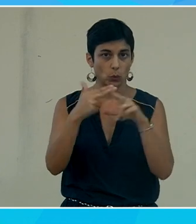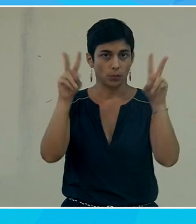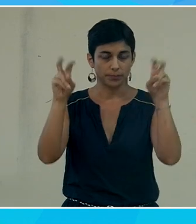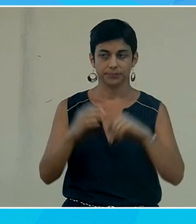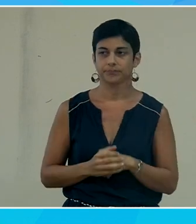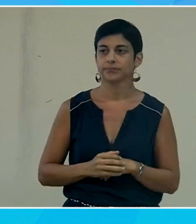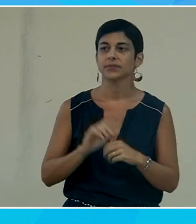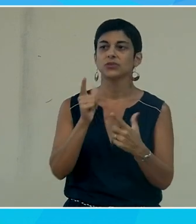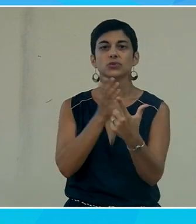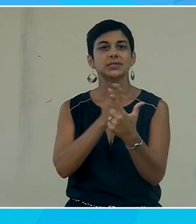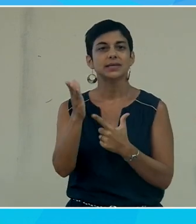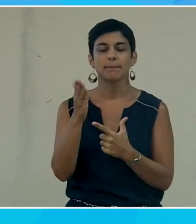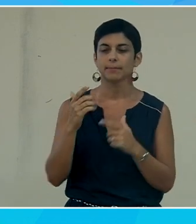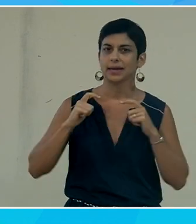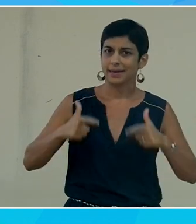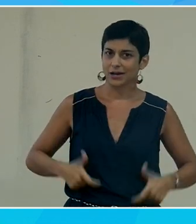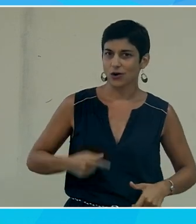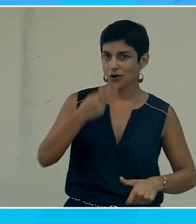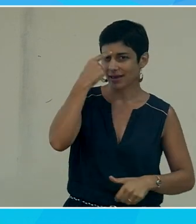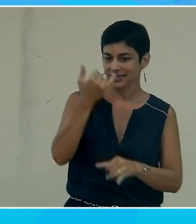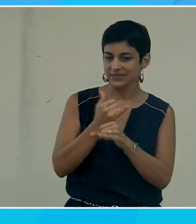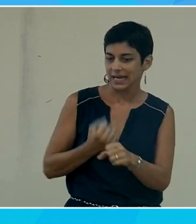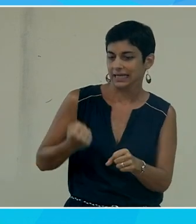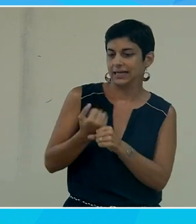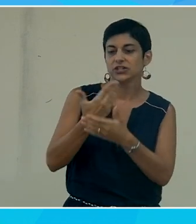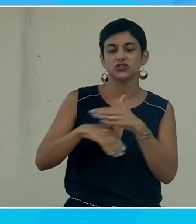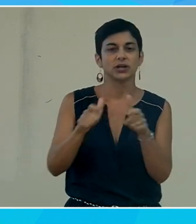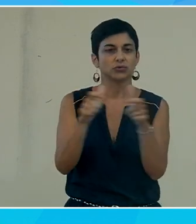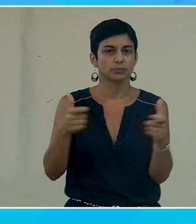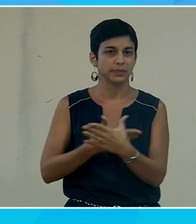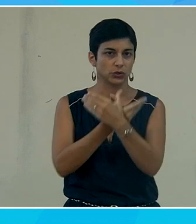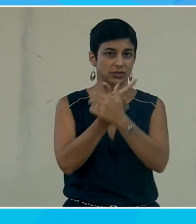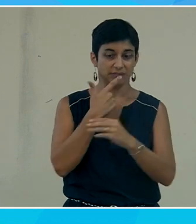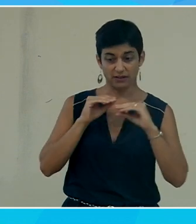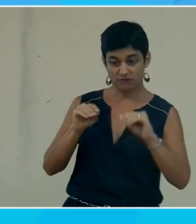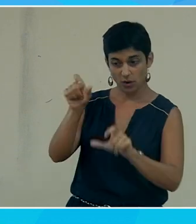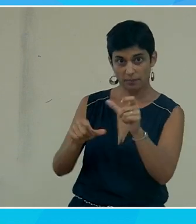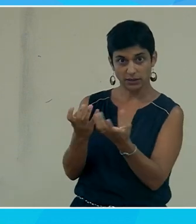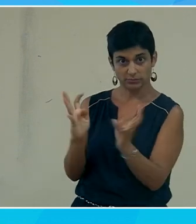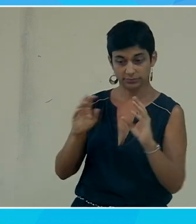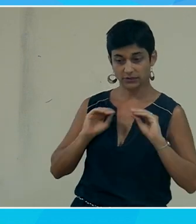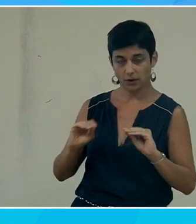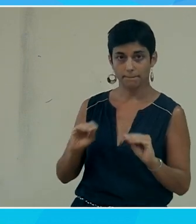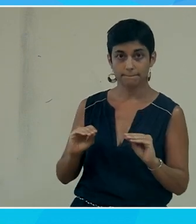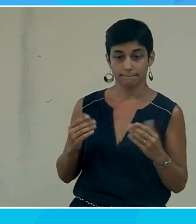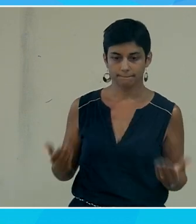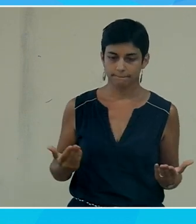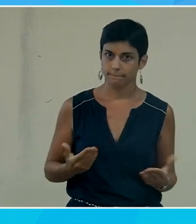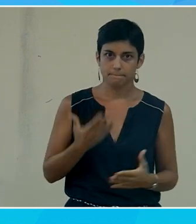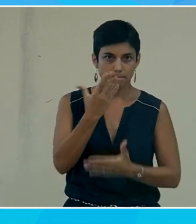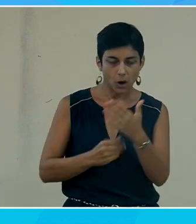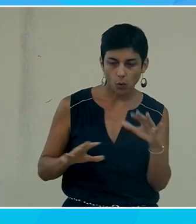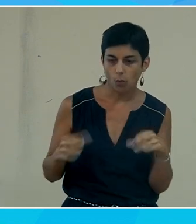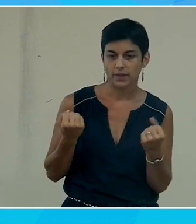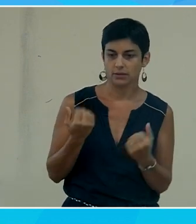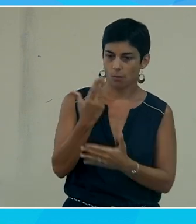on a créé une école autour de l'intelligence artificielle chez Microsoft pour former des gens parce qu'on est dans un domaine justement sur lequel on manque de compétences